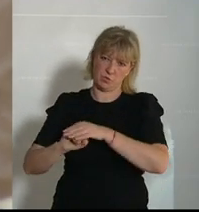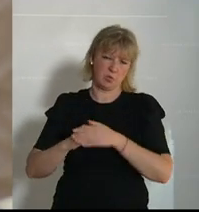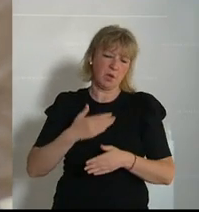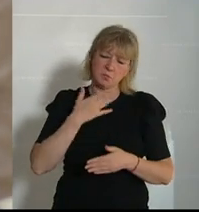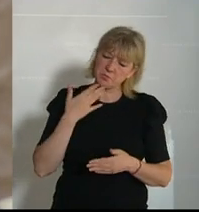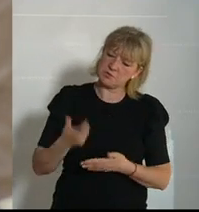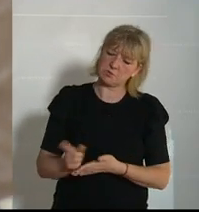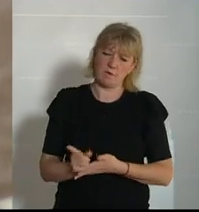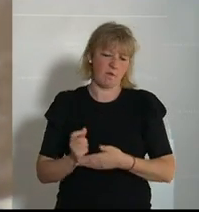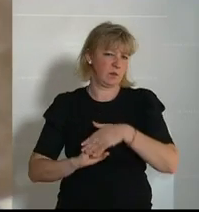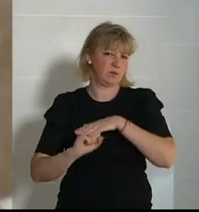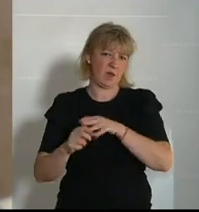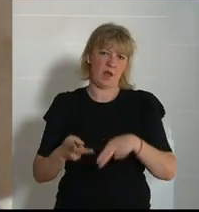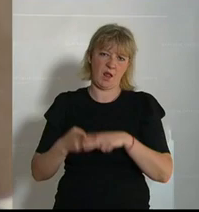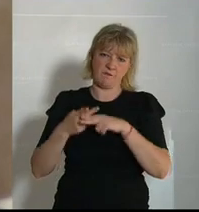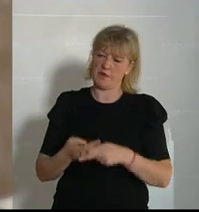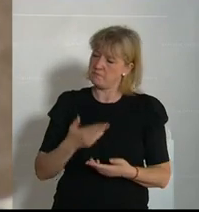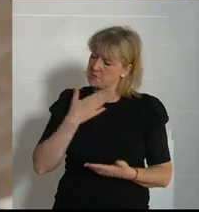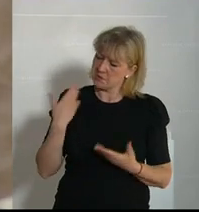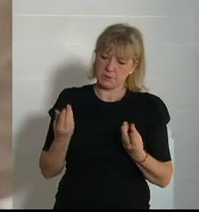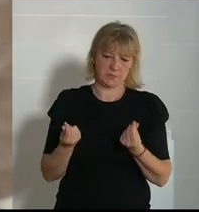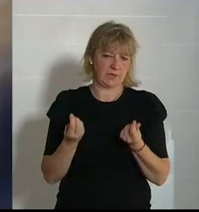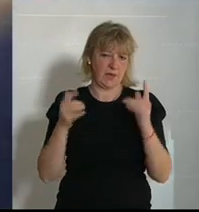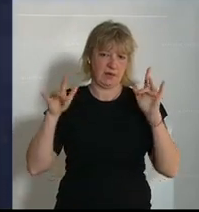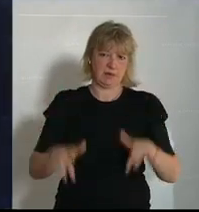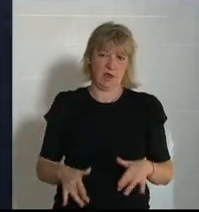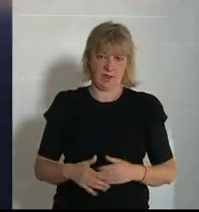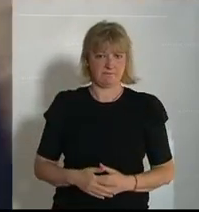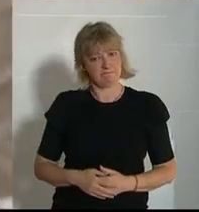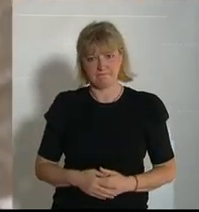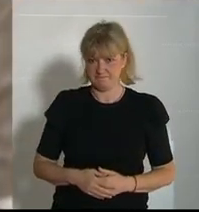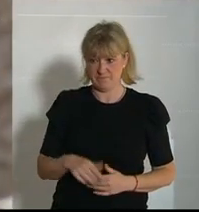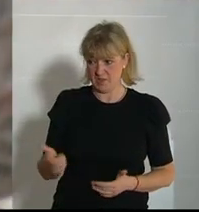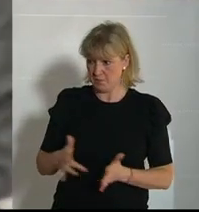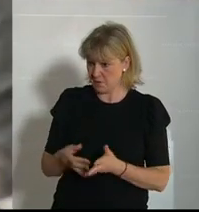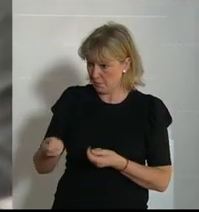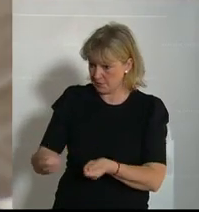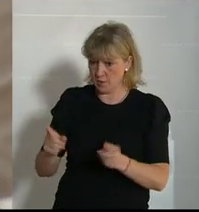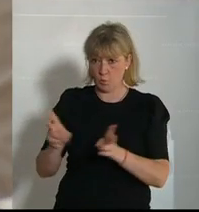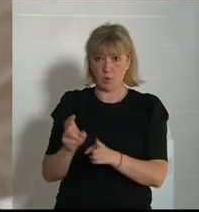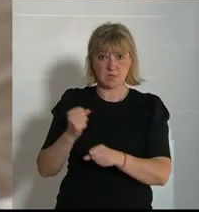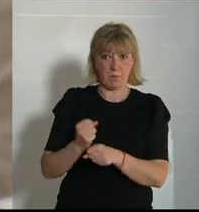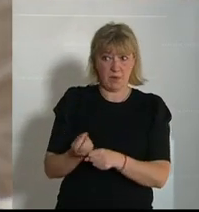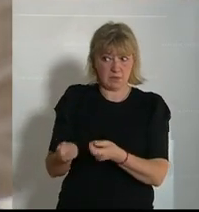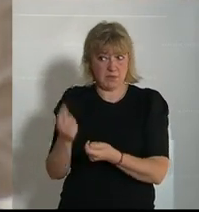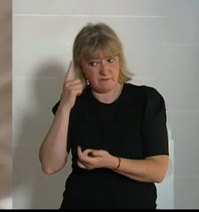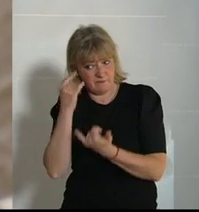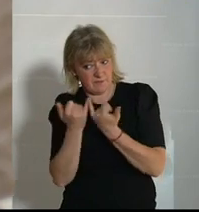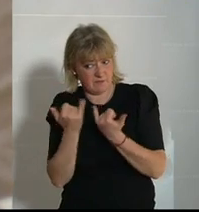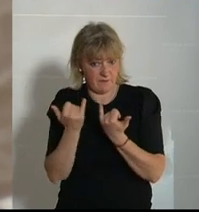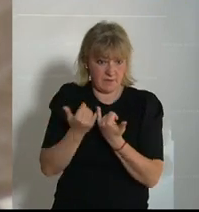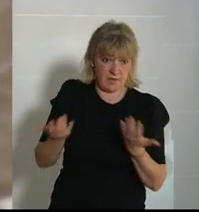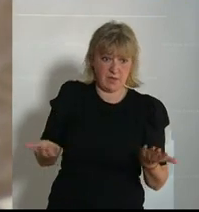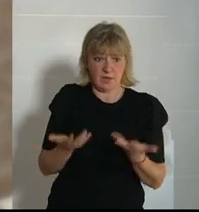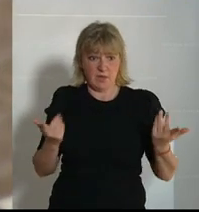Soforthilfe. Es gibt keine Liquidität. Um die Mieten zu bezahlen, um die Kurzarbeit überhaupt anzudenken, um schlicht und